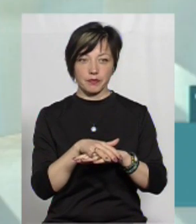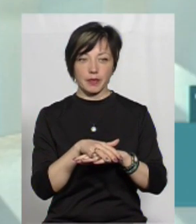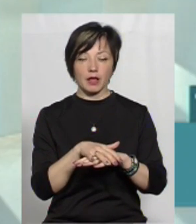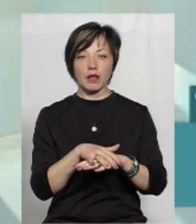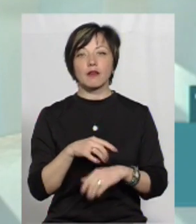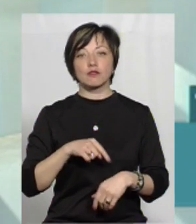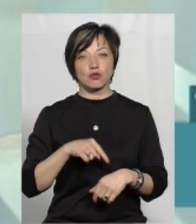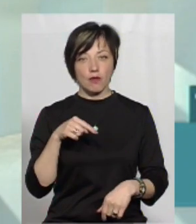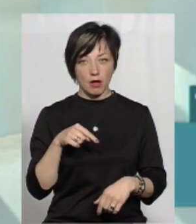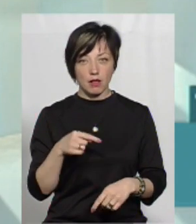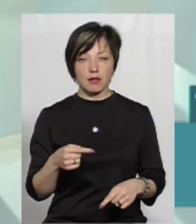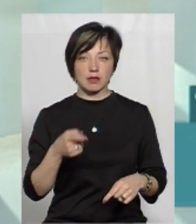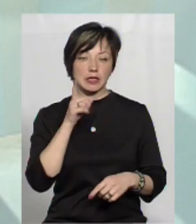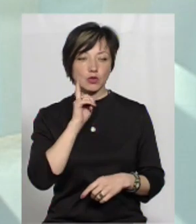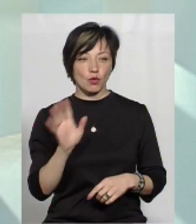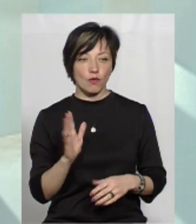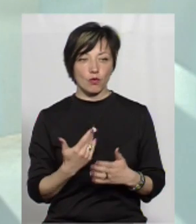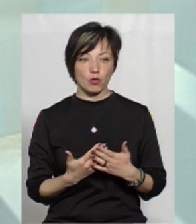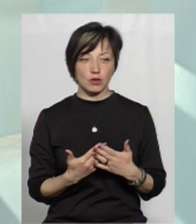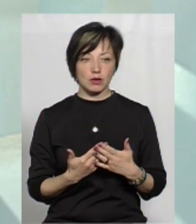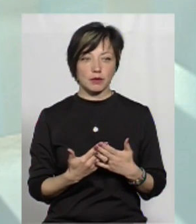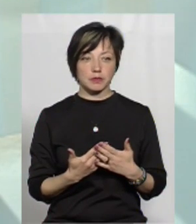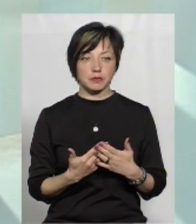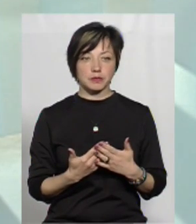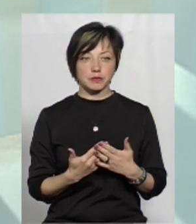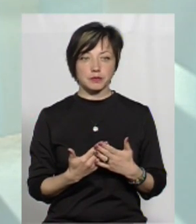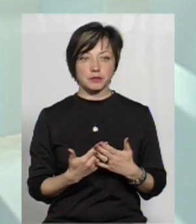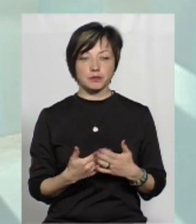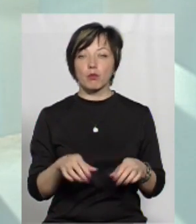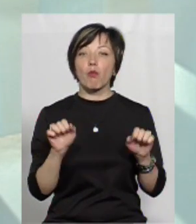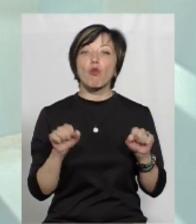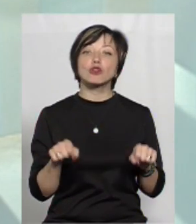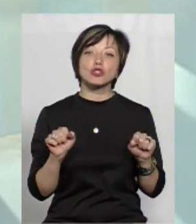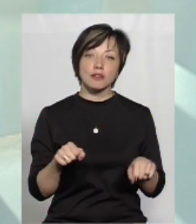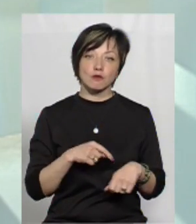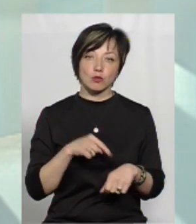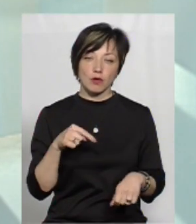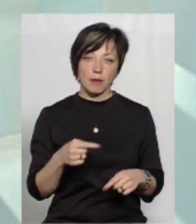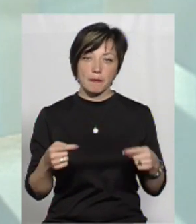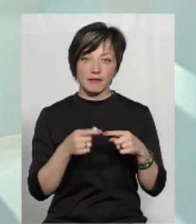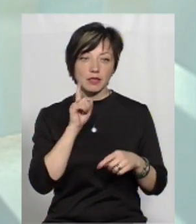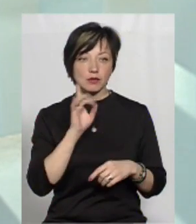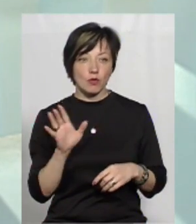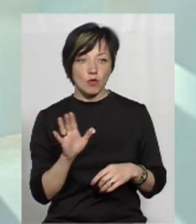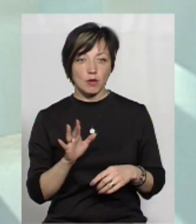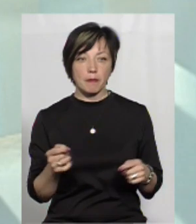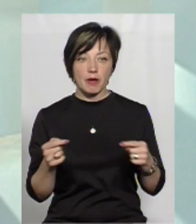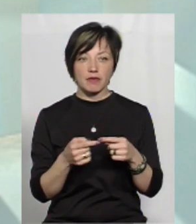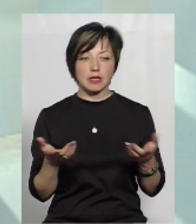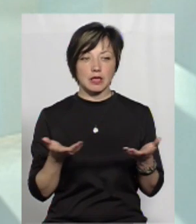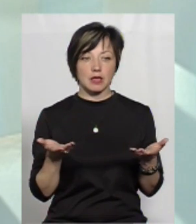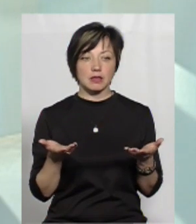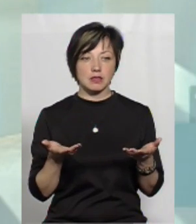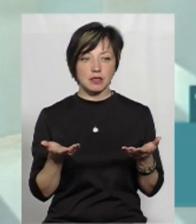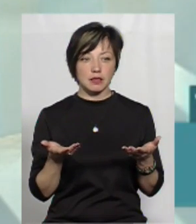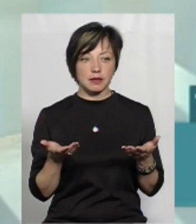Вона відчувала певний дискомфорт, певний, можливо, відчувала певний дискомфорт, певні якісь